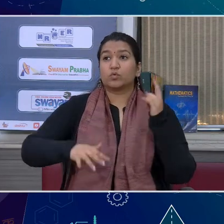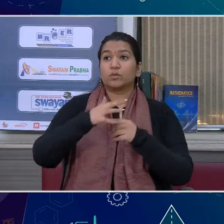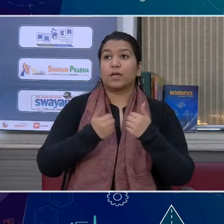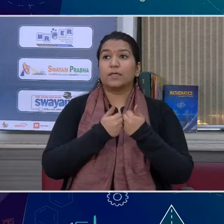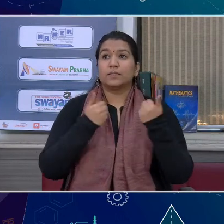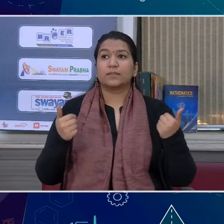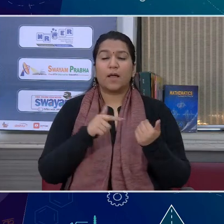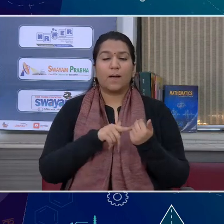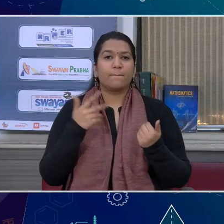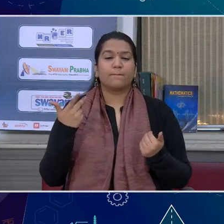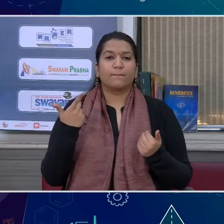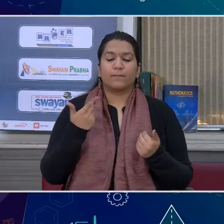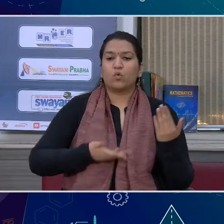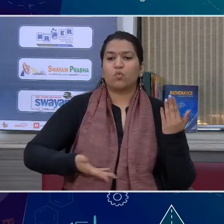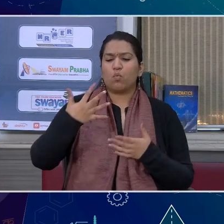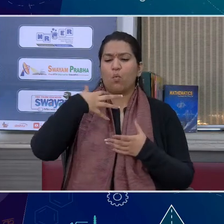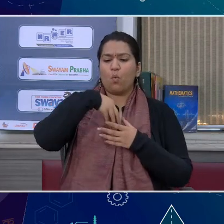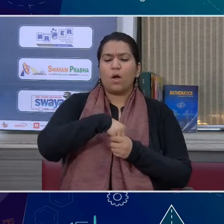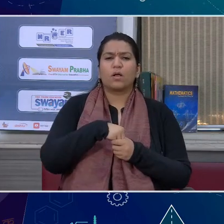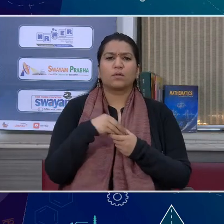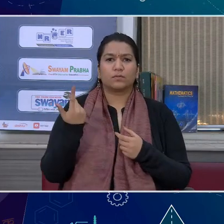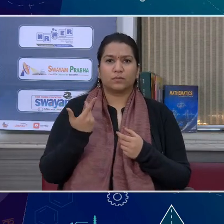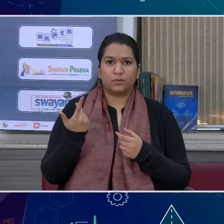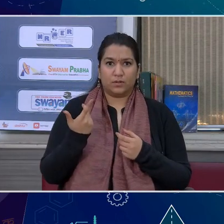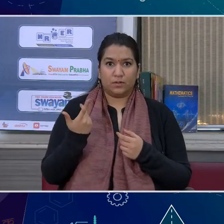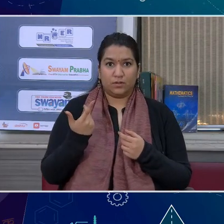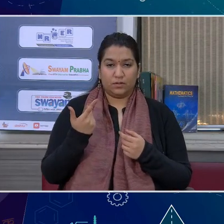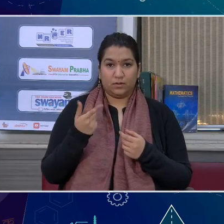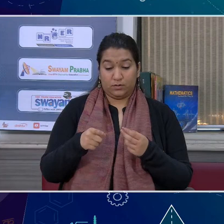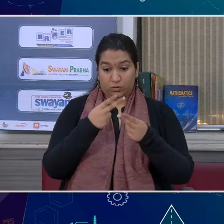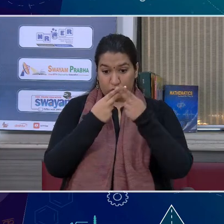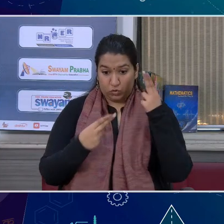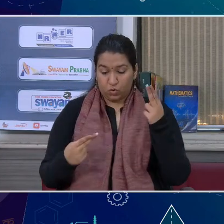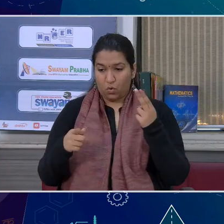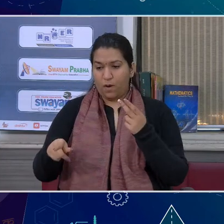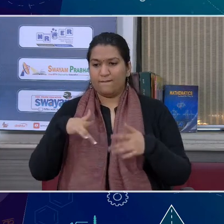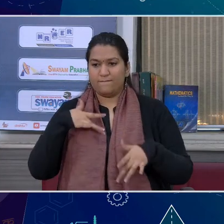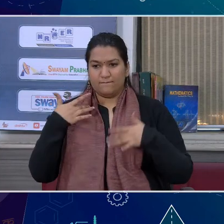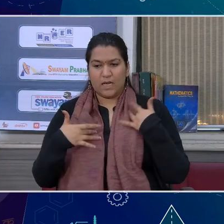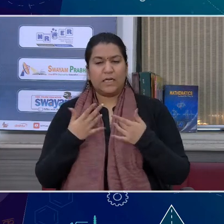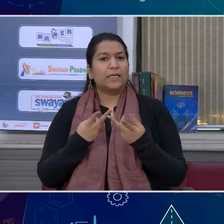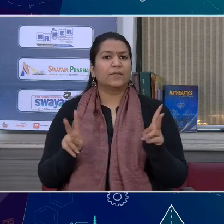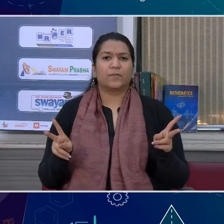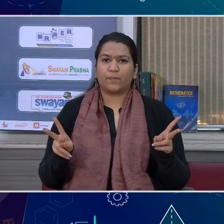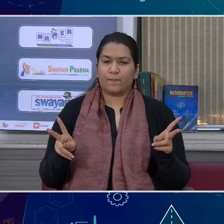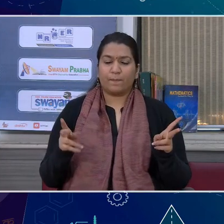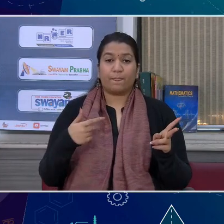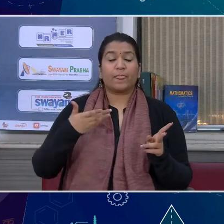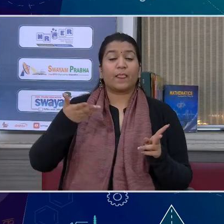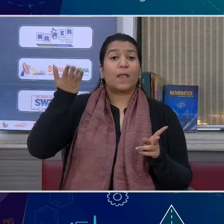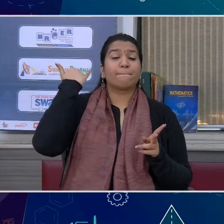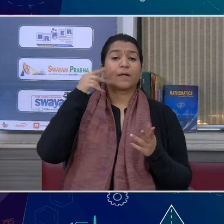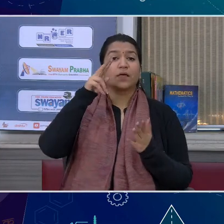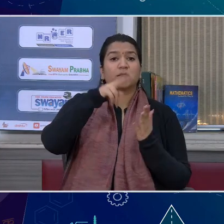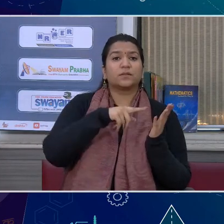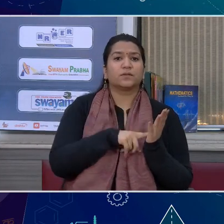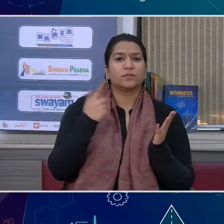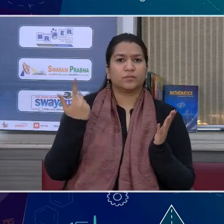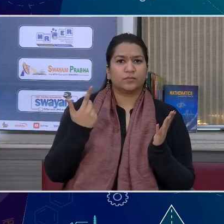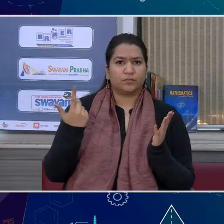तौढ आ हम पहले पड़े हैं